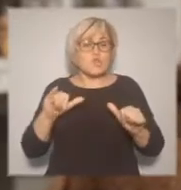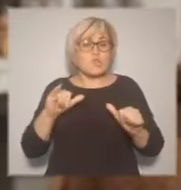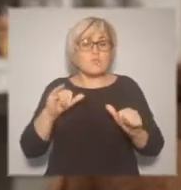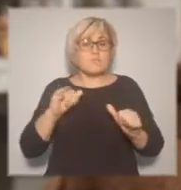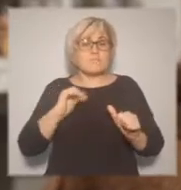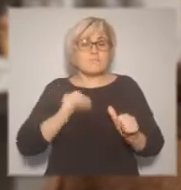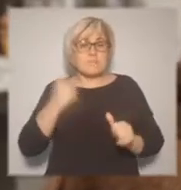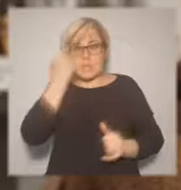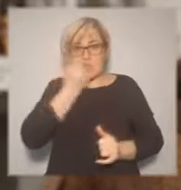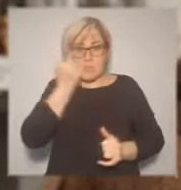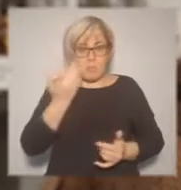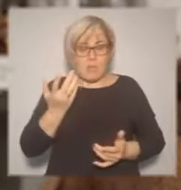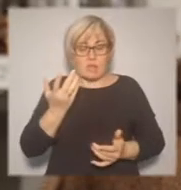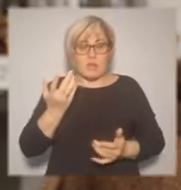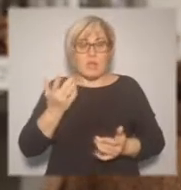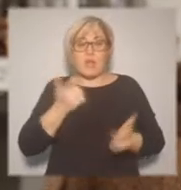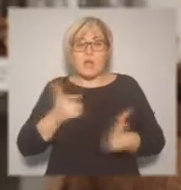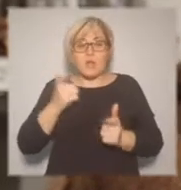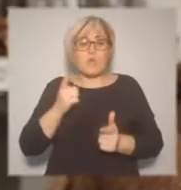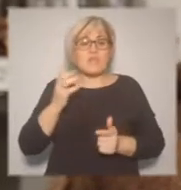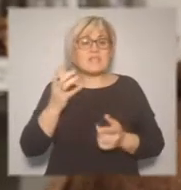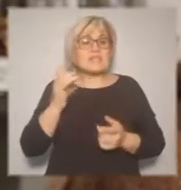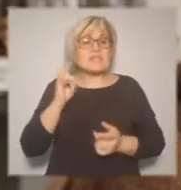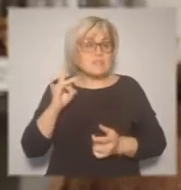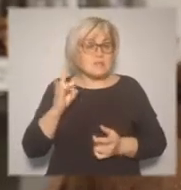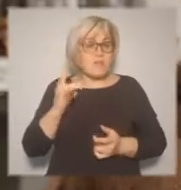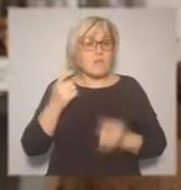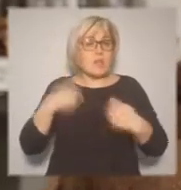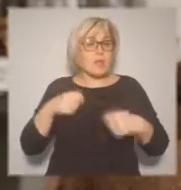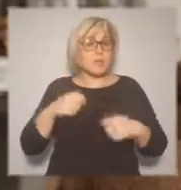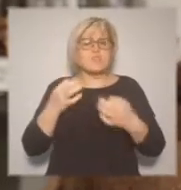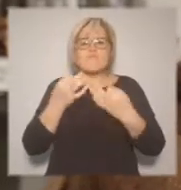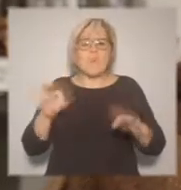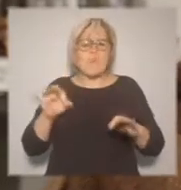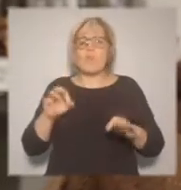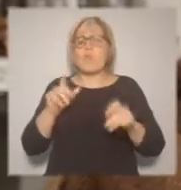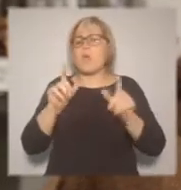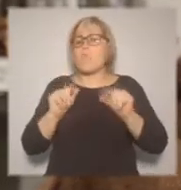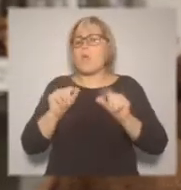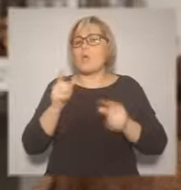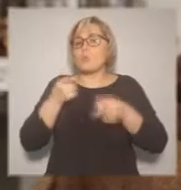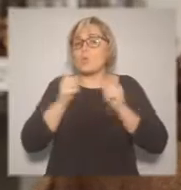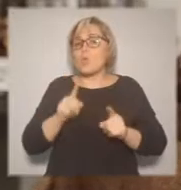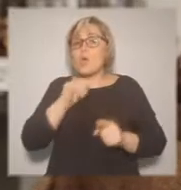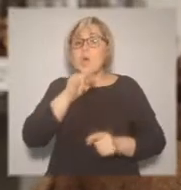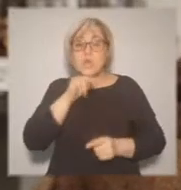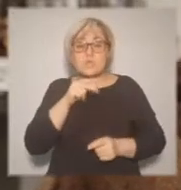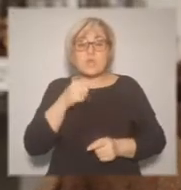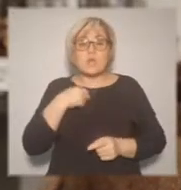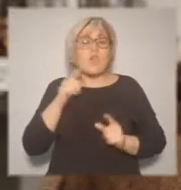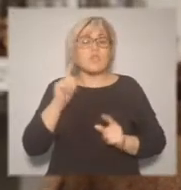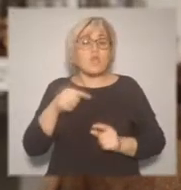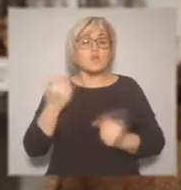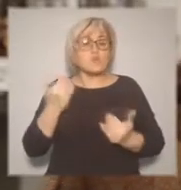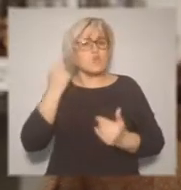есть в продаже свободно молоко натуральное, козье. Я даже вот сейчас вот думаю, скажите, пожалуйста, когда вот оно поступает, козье